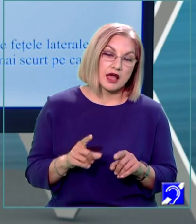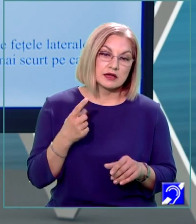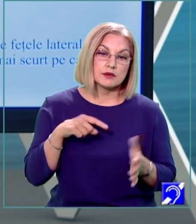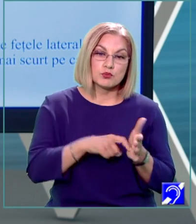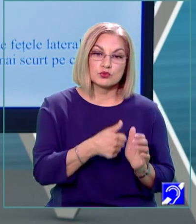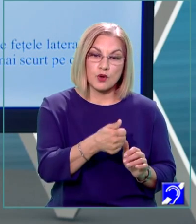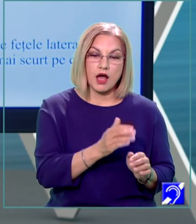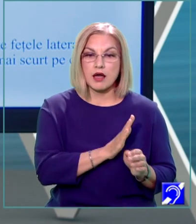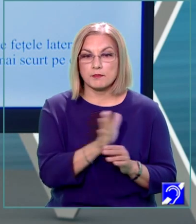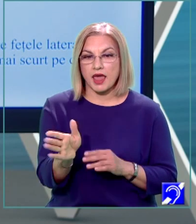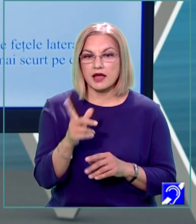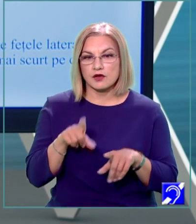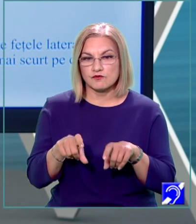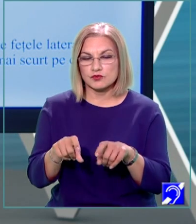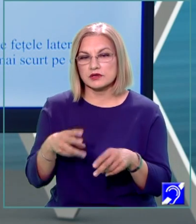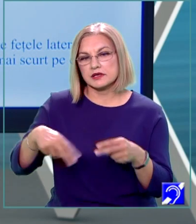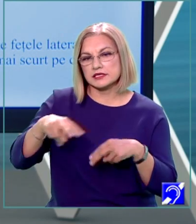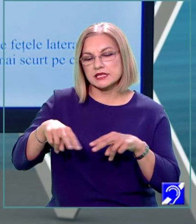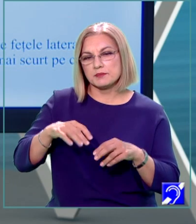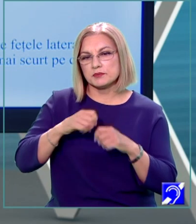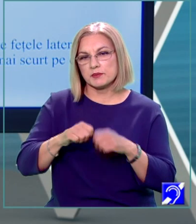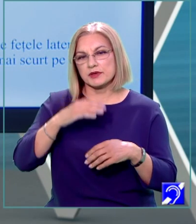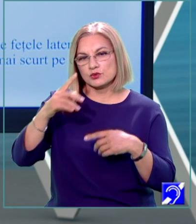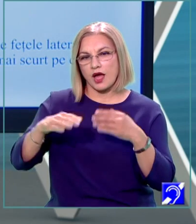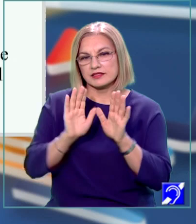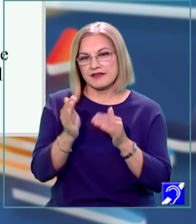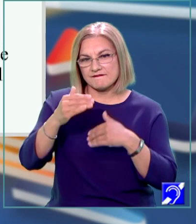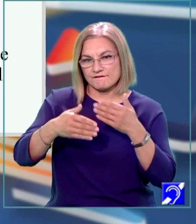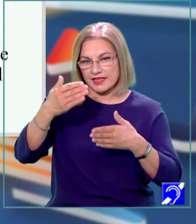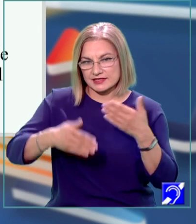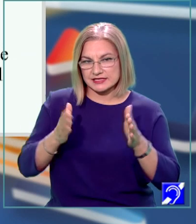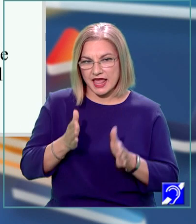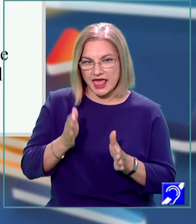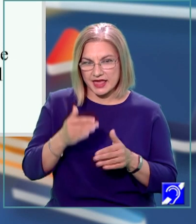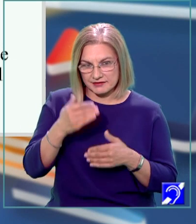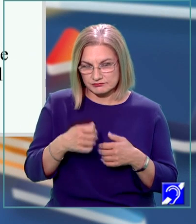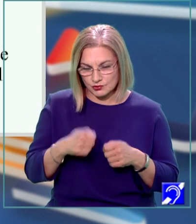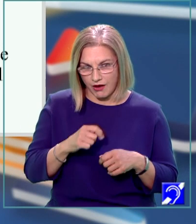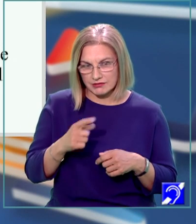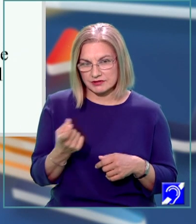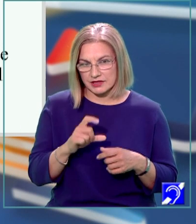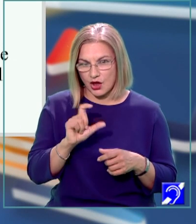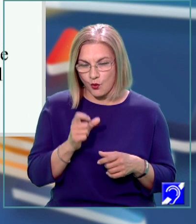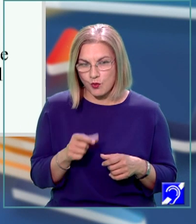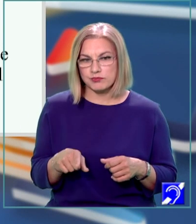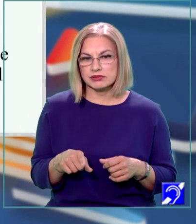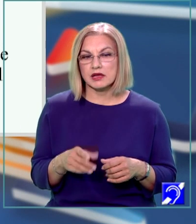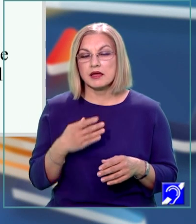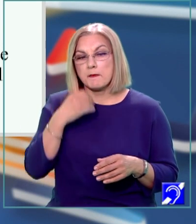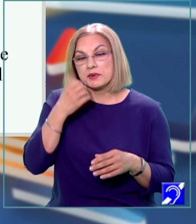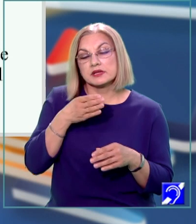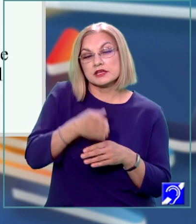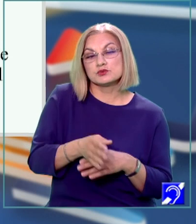pleacă o furnică și se plimbă pe toate fețele laterale ale cubului până a ajunge în punctul B,